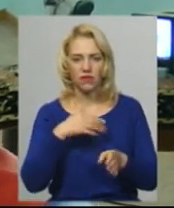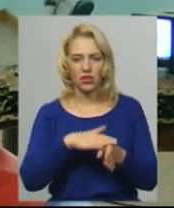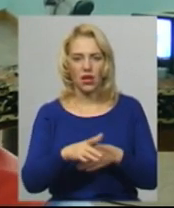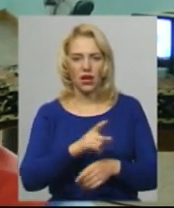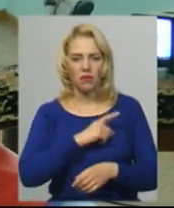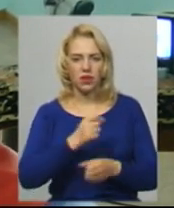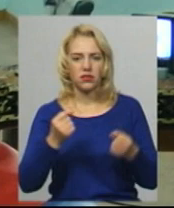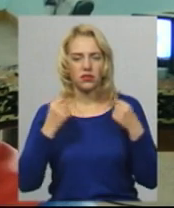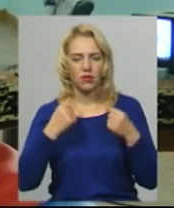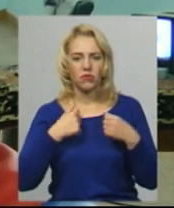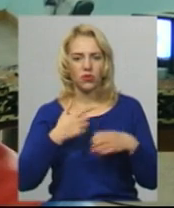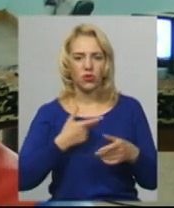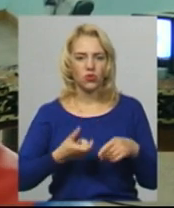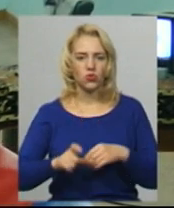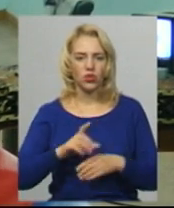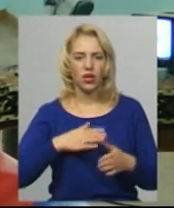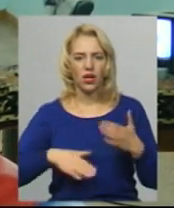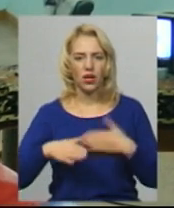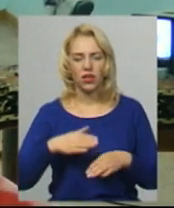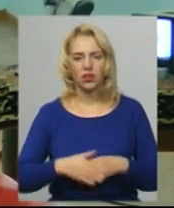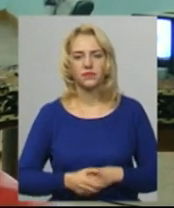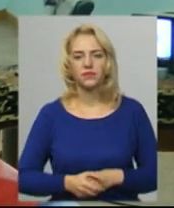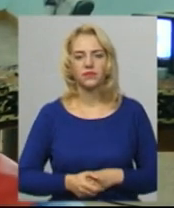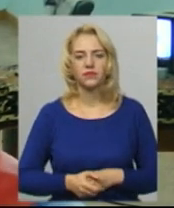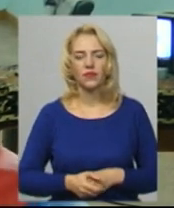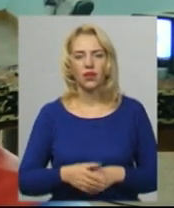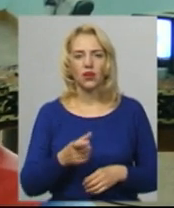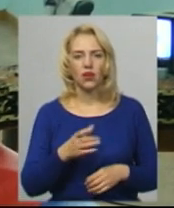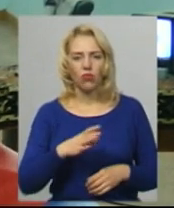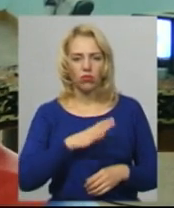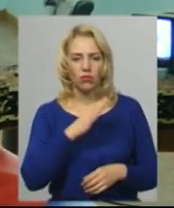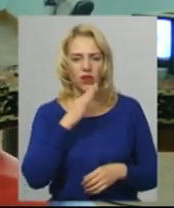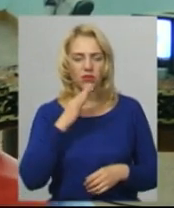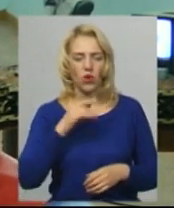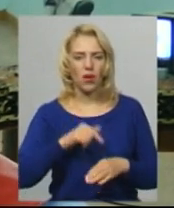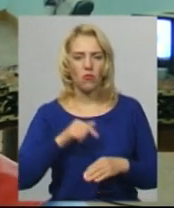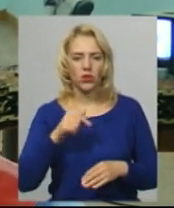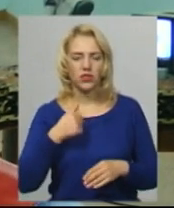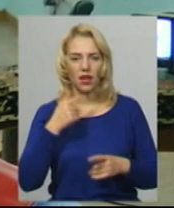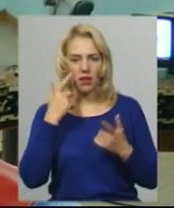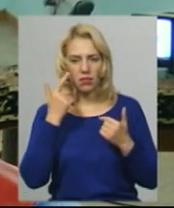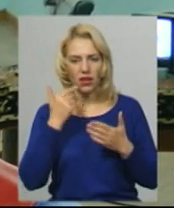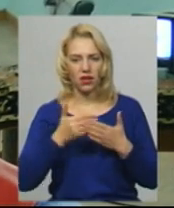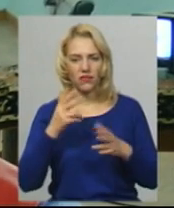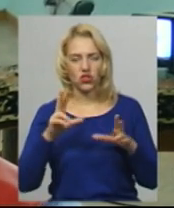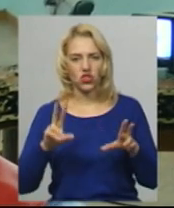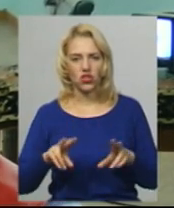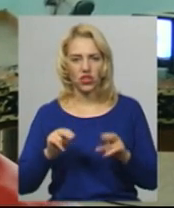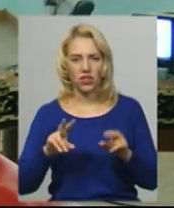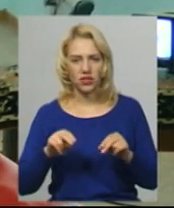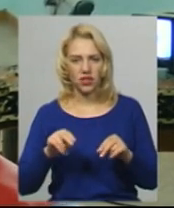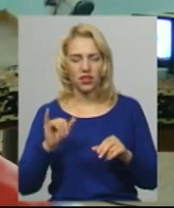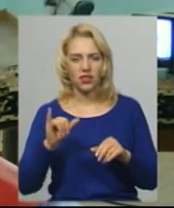майстра спорту, і я була дуже рада. Було багато емоцій, я і плакала від щастя, і